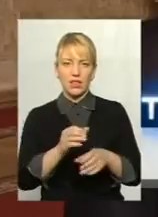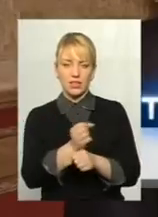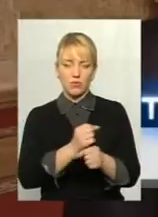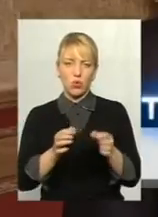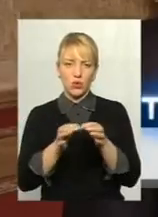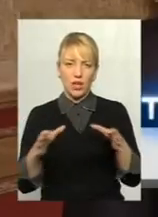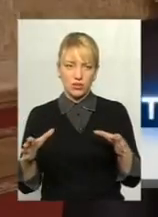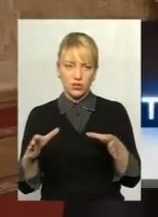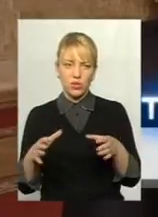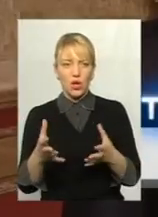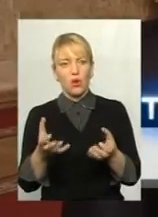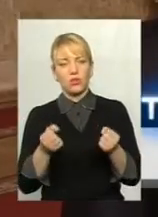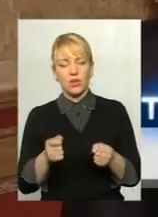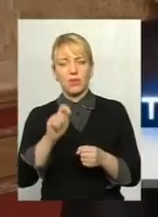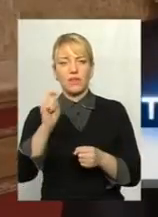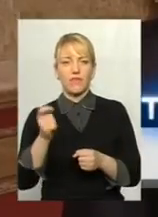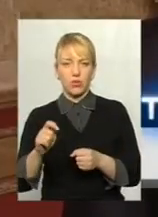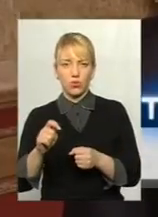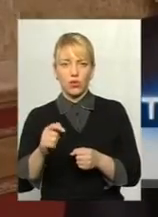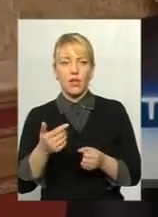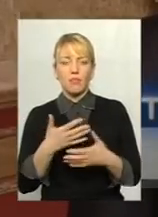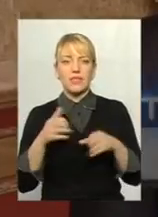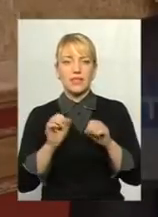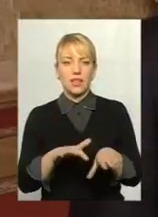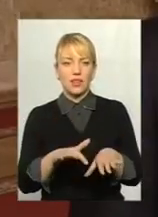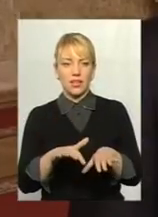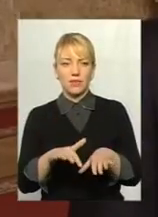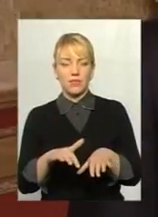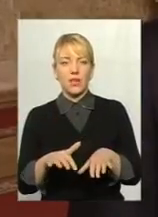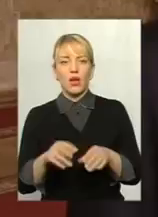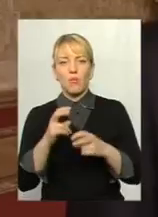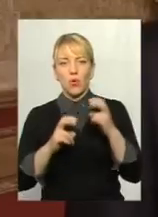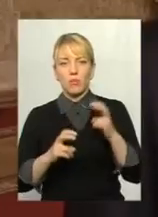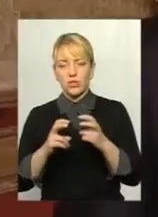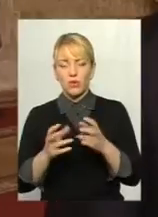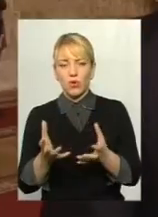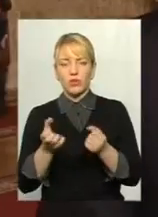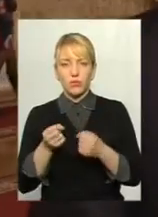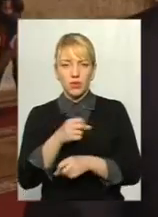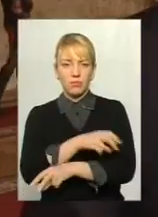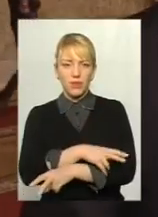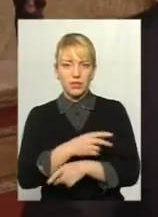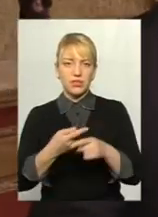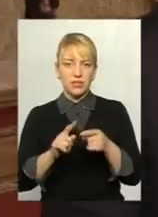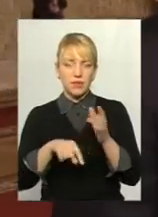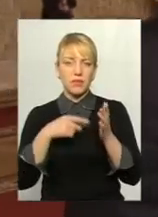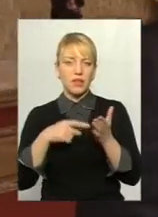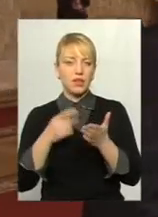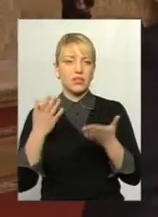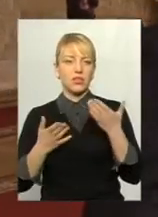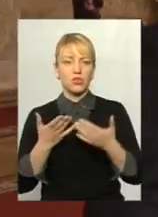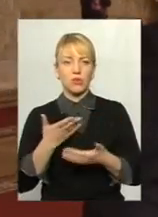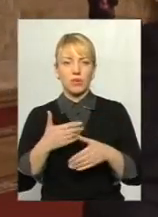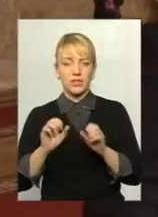ядерну, отримали війну. Ми здали промисловість, отримали бідність. І це питання, якщо ми здамо